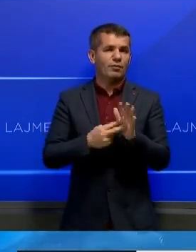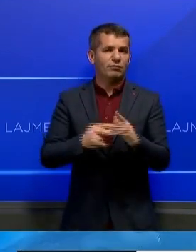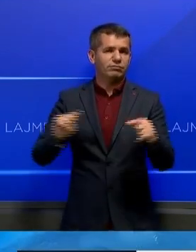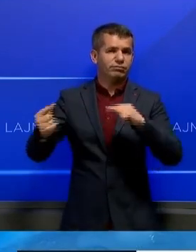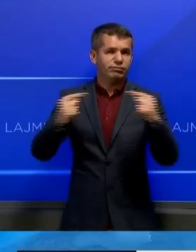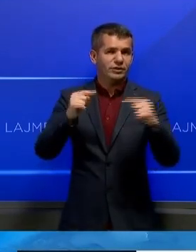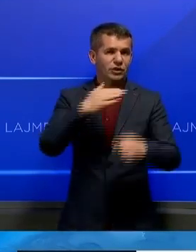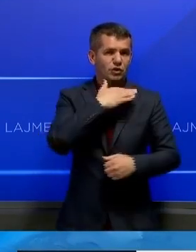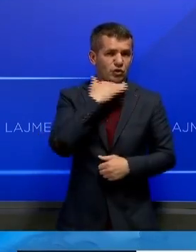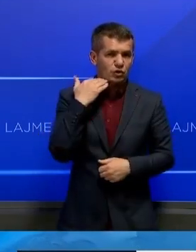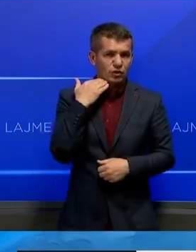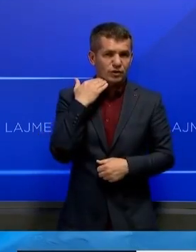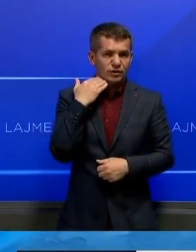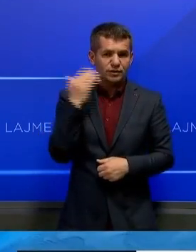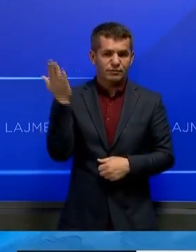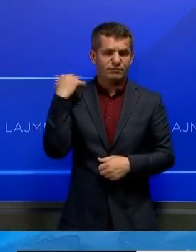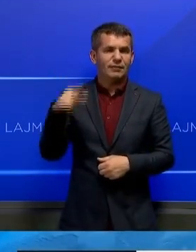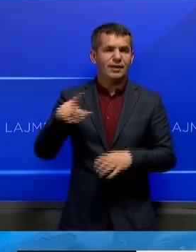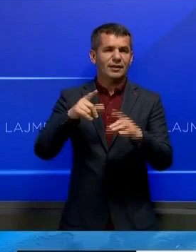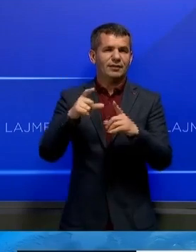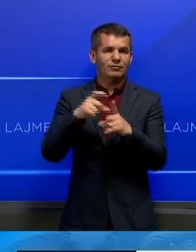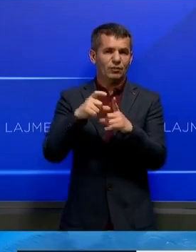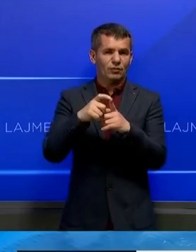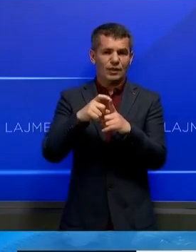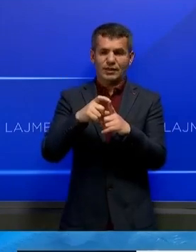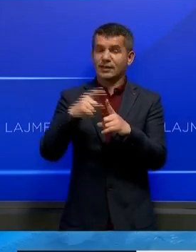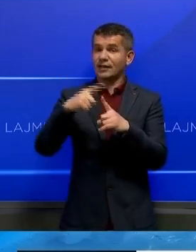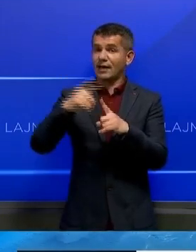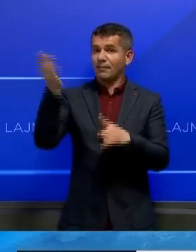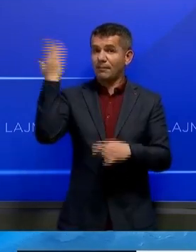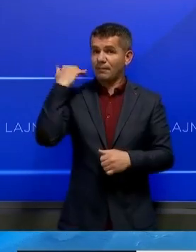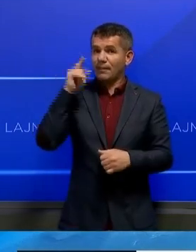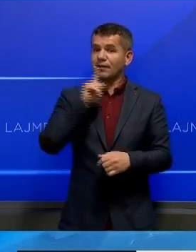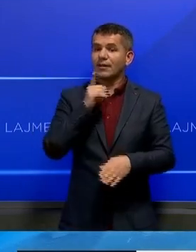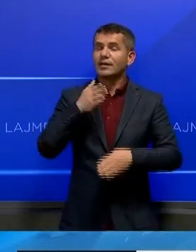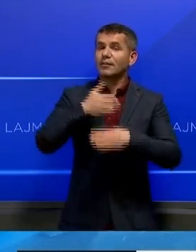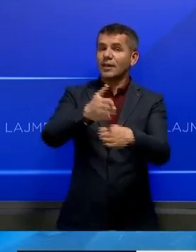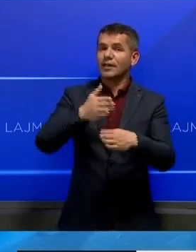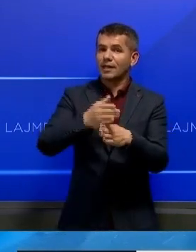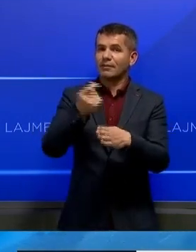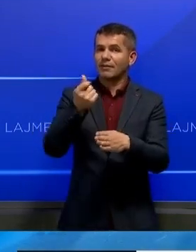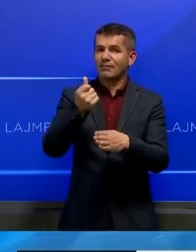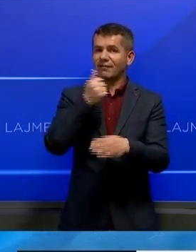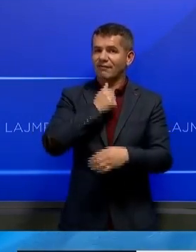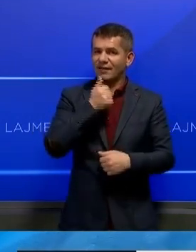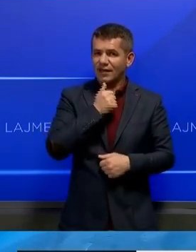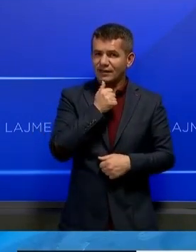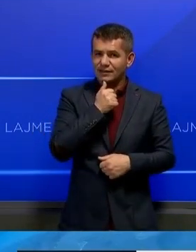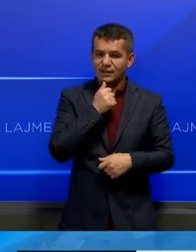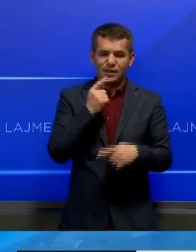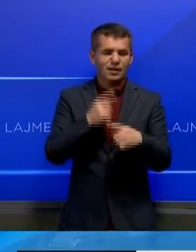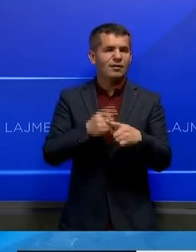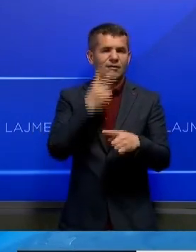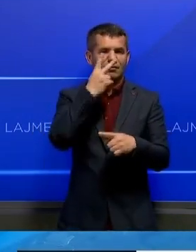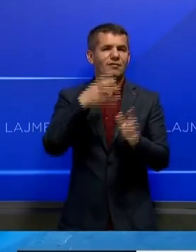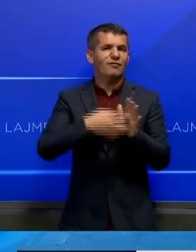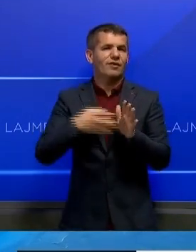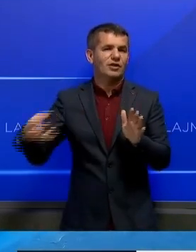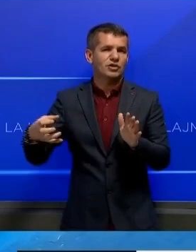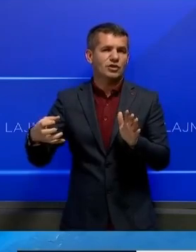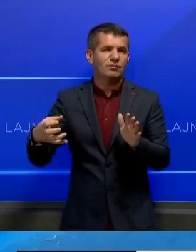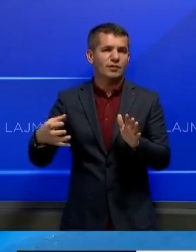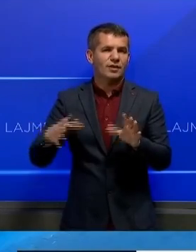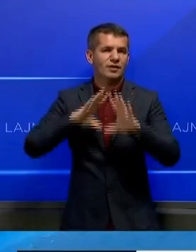gjatë presidencës e Donald Trumpit i cili u ankua për kontributet financiare të vendit të ti në aliancë dhe vurë i vazhdimisht në